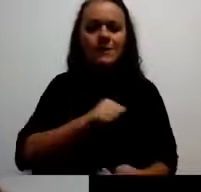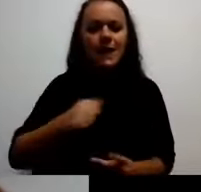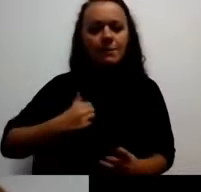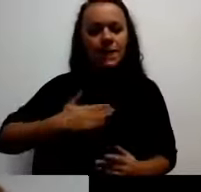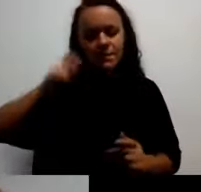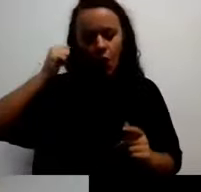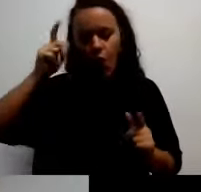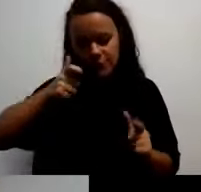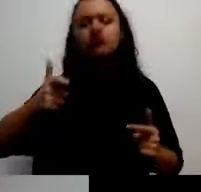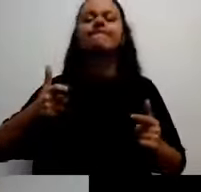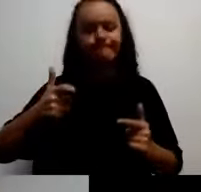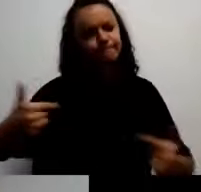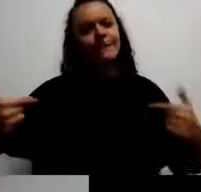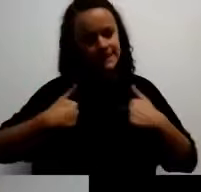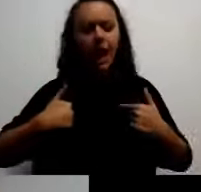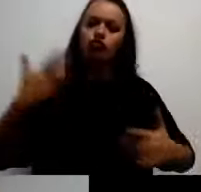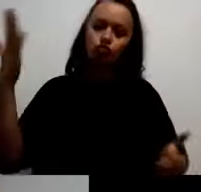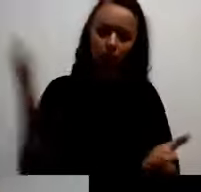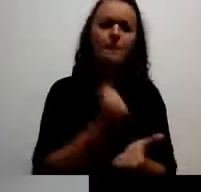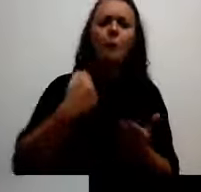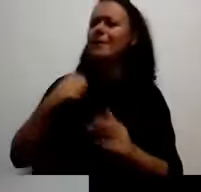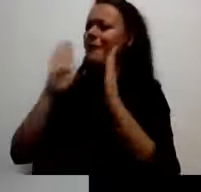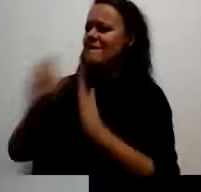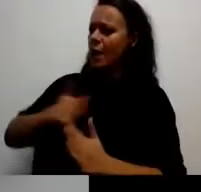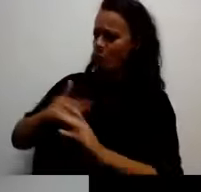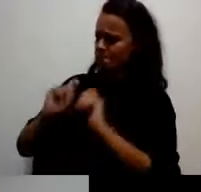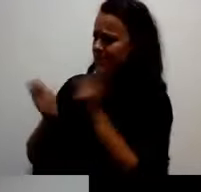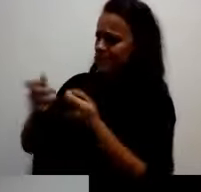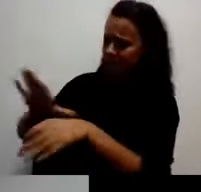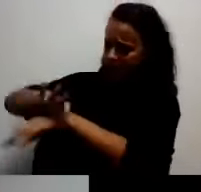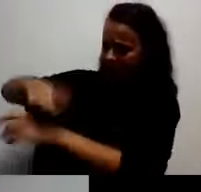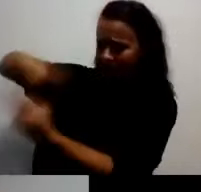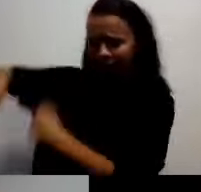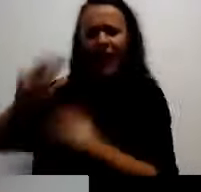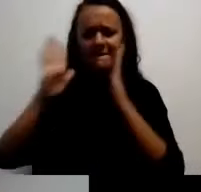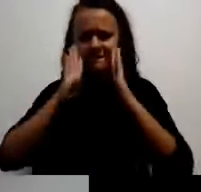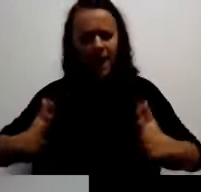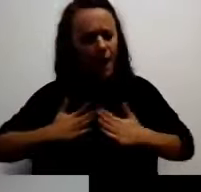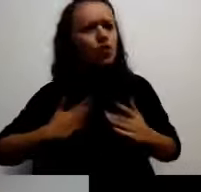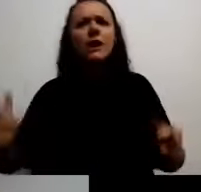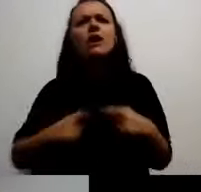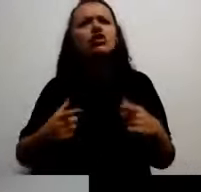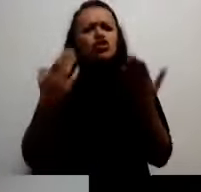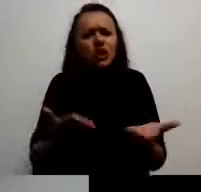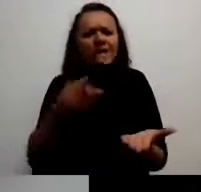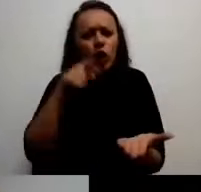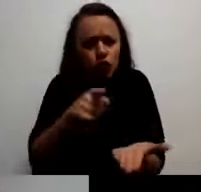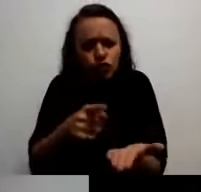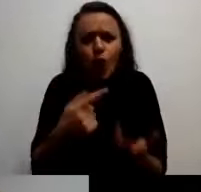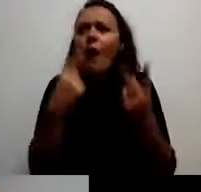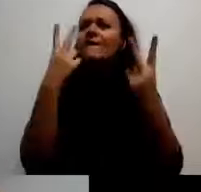veruješ svom timu lekara, jer veruješ u sebe, jer je život jedno čudo za koje se vredi boriti i nije te